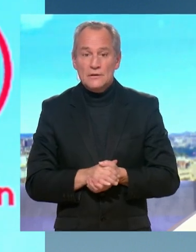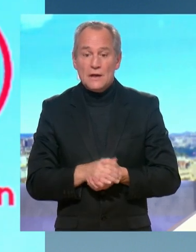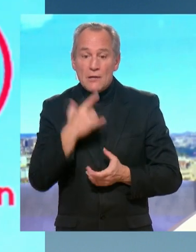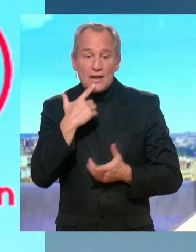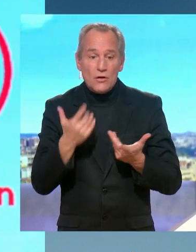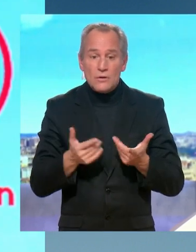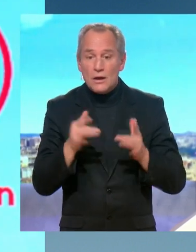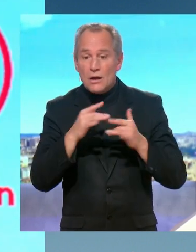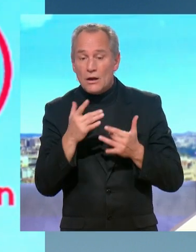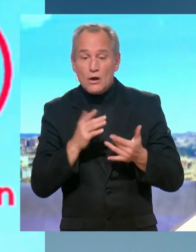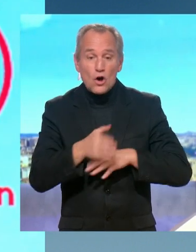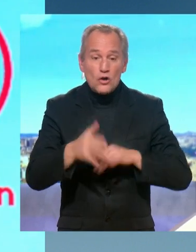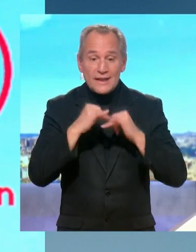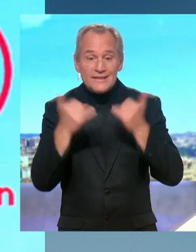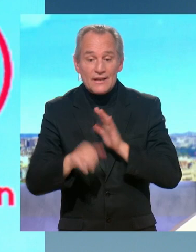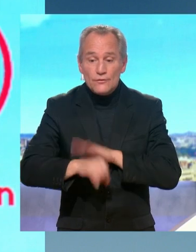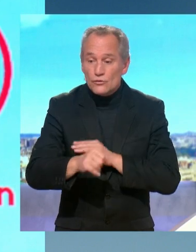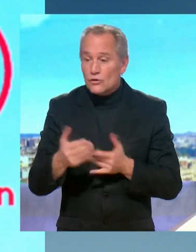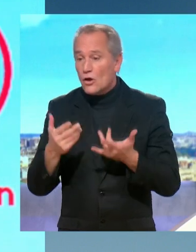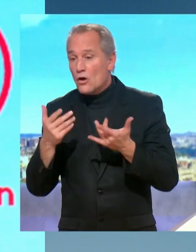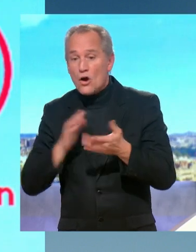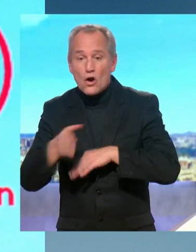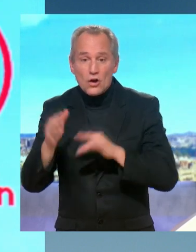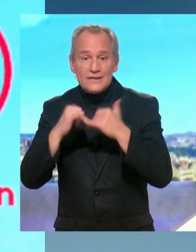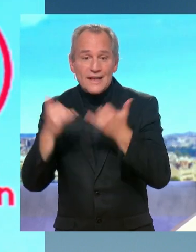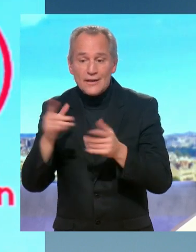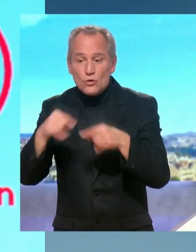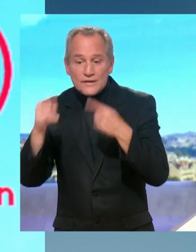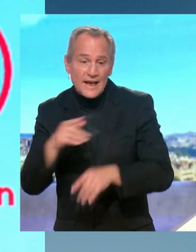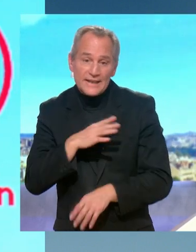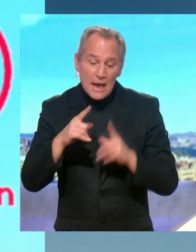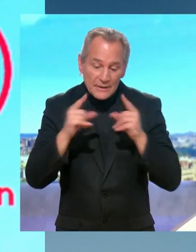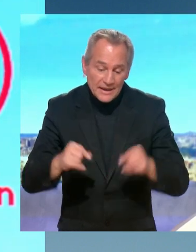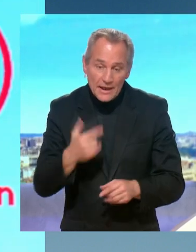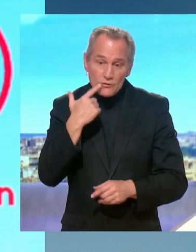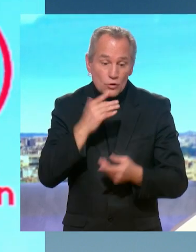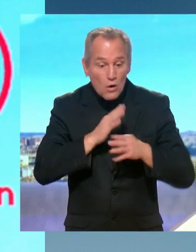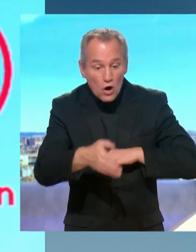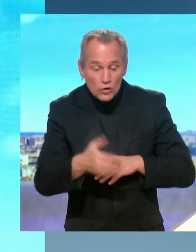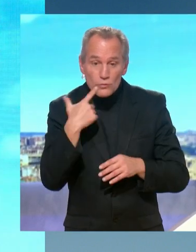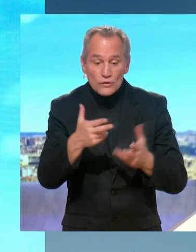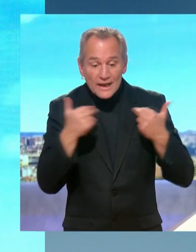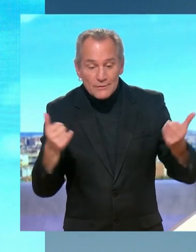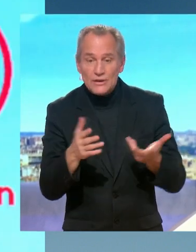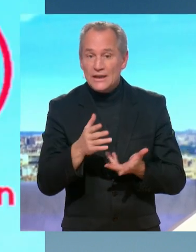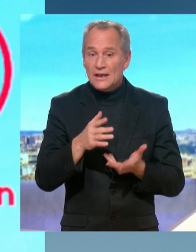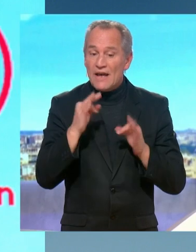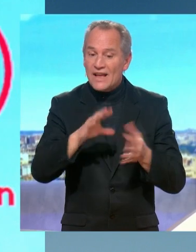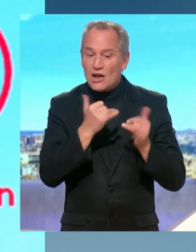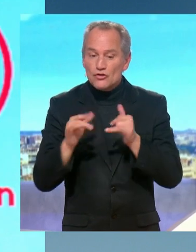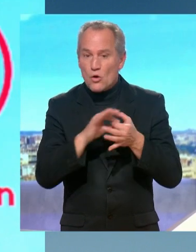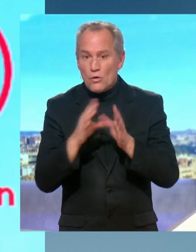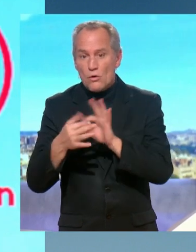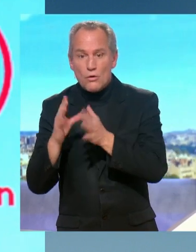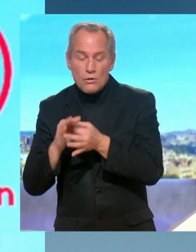match de football il y des billets là pour pouvoir accéder gratuitement à la série d'ouverture ben oui on va vous contrôler c'est à peu près normal je pense que le français le